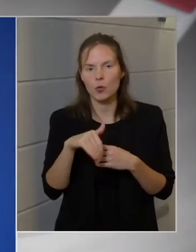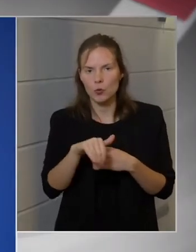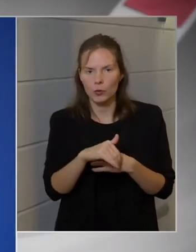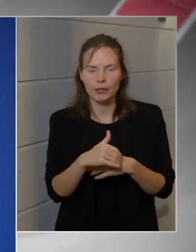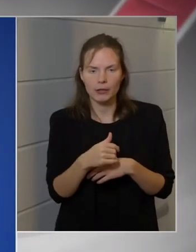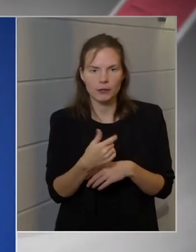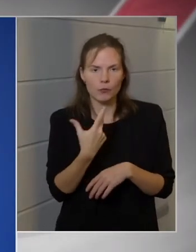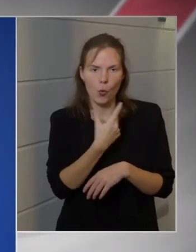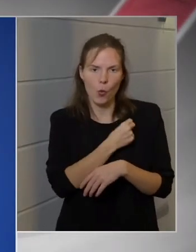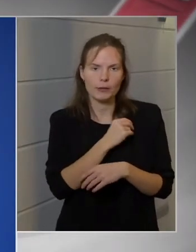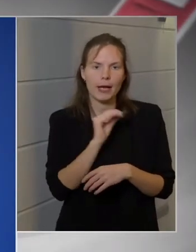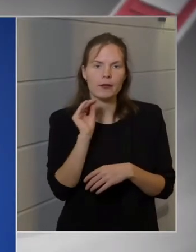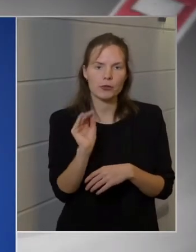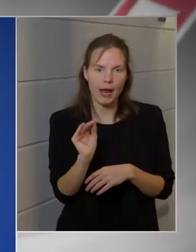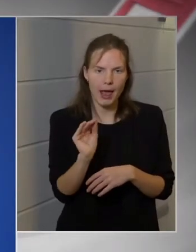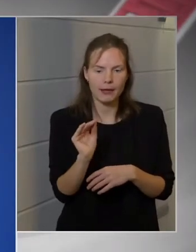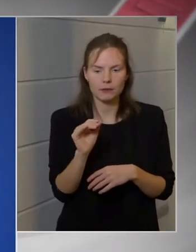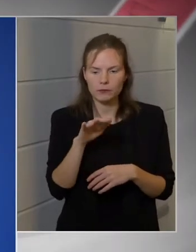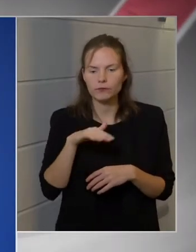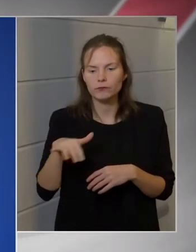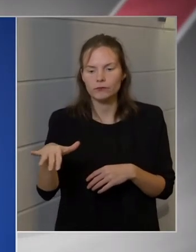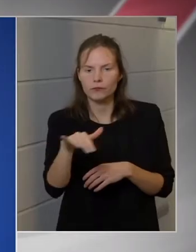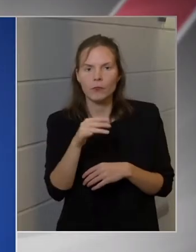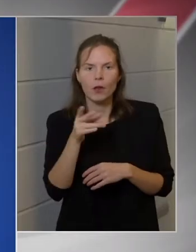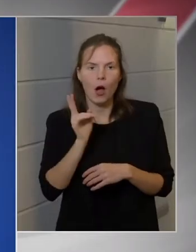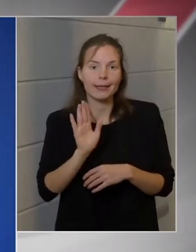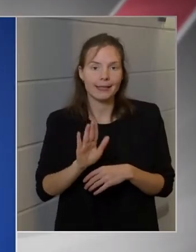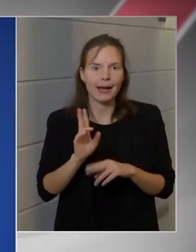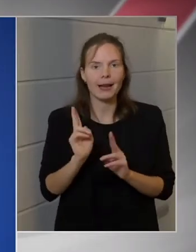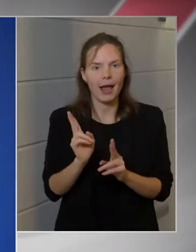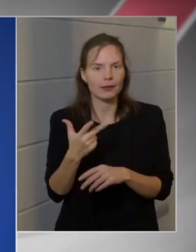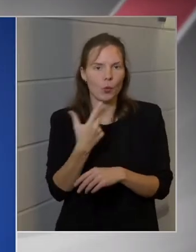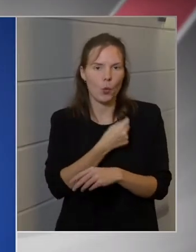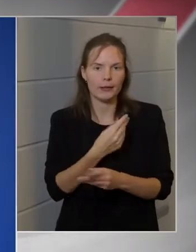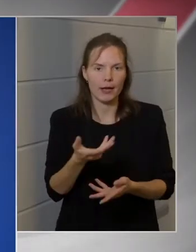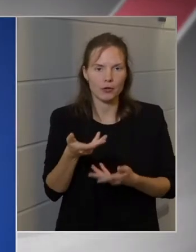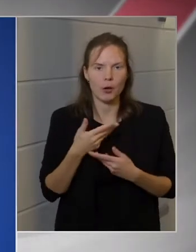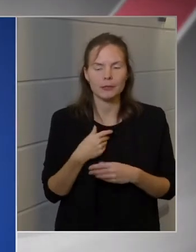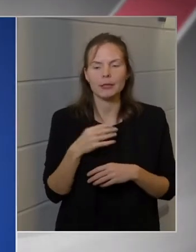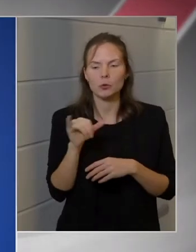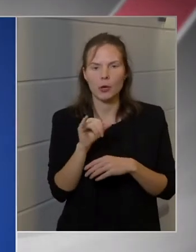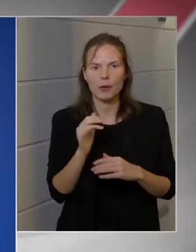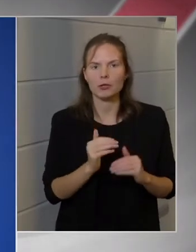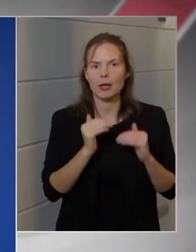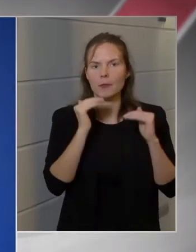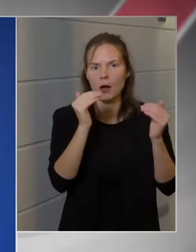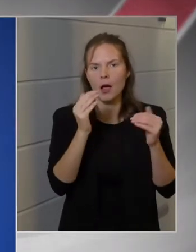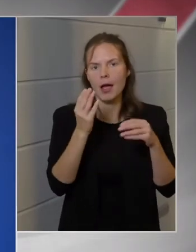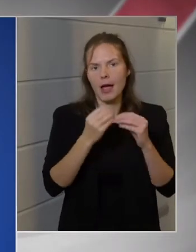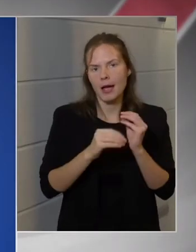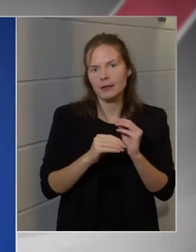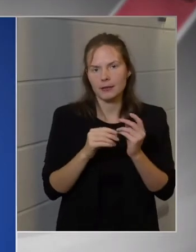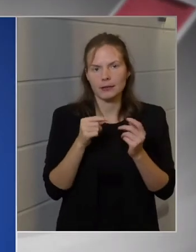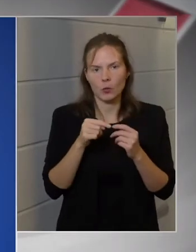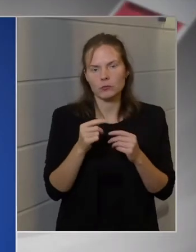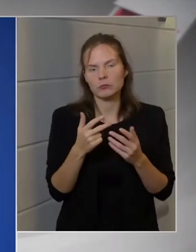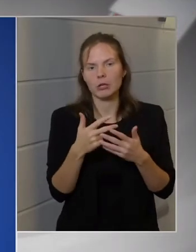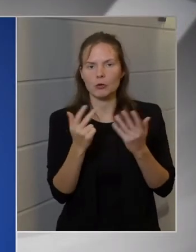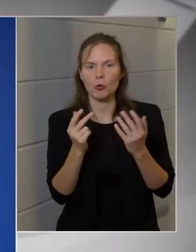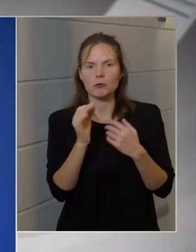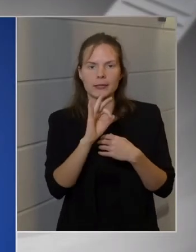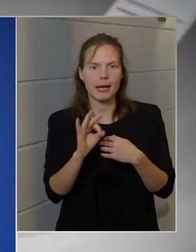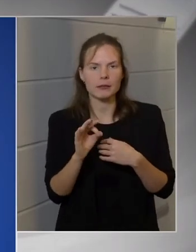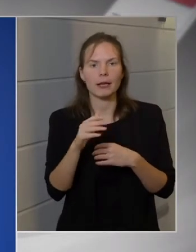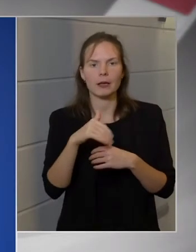fölötti oltottságot jelent abban a körben, aki beoltathatja magát, és ez Budapesten magasabb, ezért egyedül itt közelítheti meg a 80 százalékot.